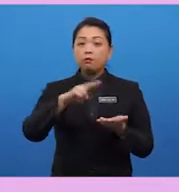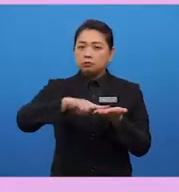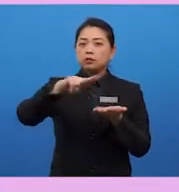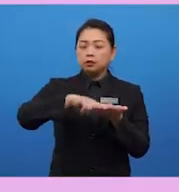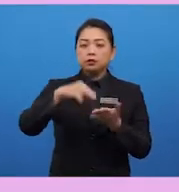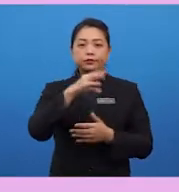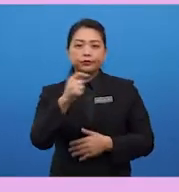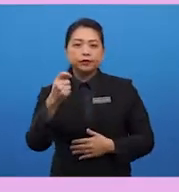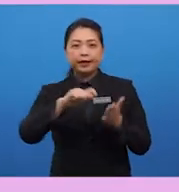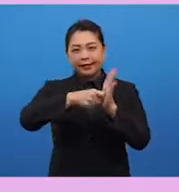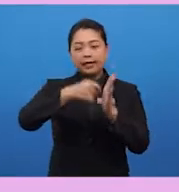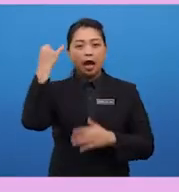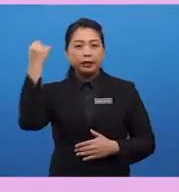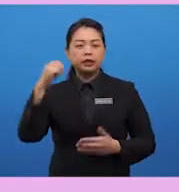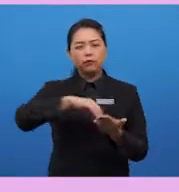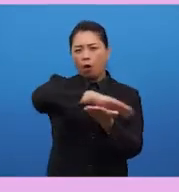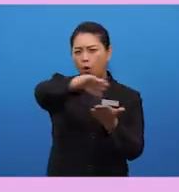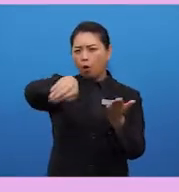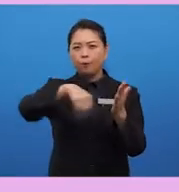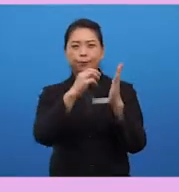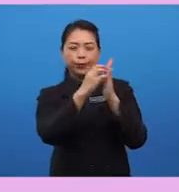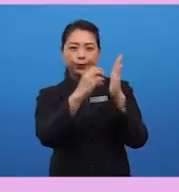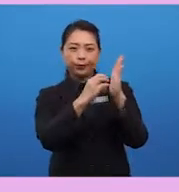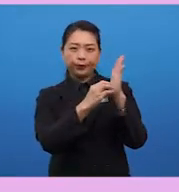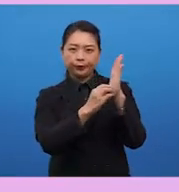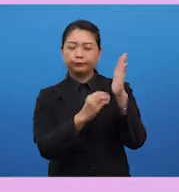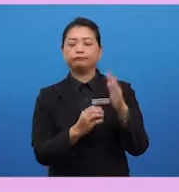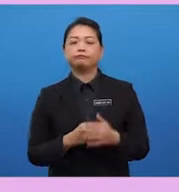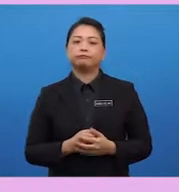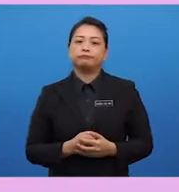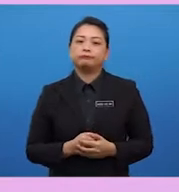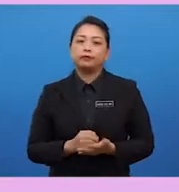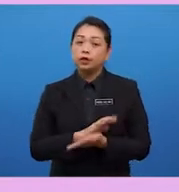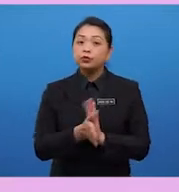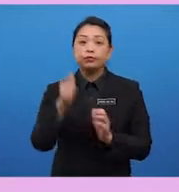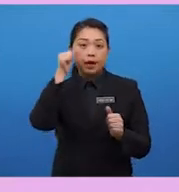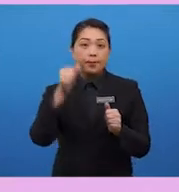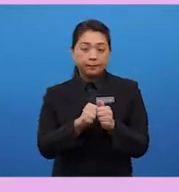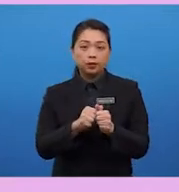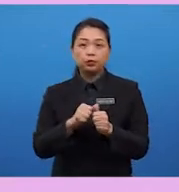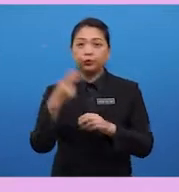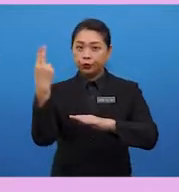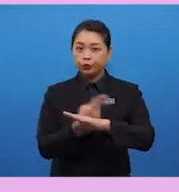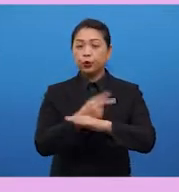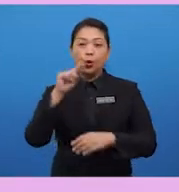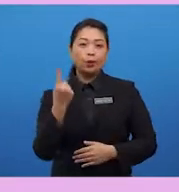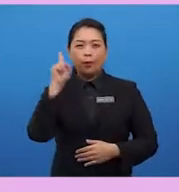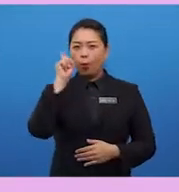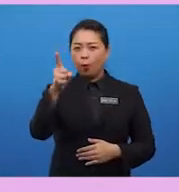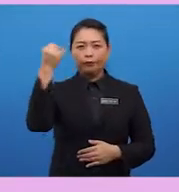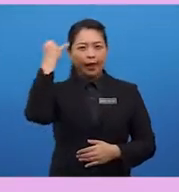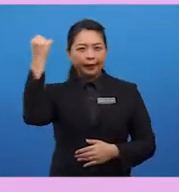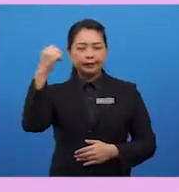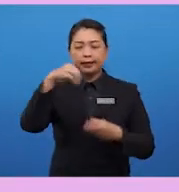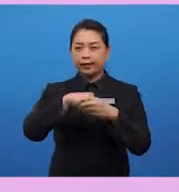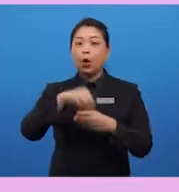the idea, the key idea of the whole paragraph, of that one particular paragraph. So, remember to use only one idea